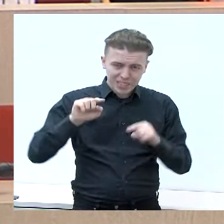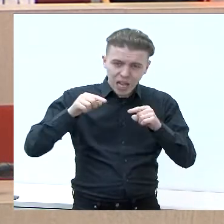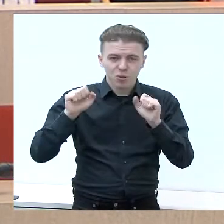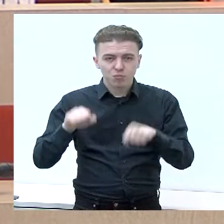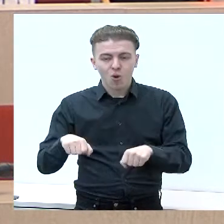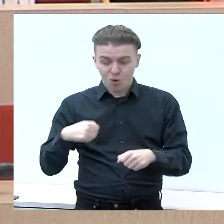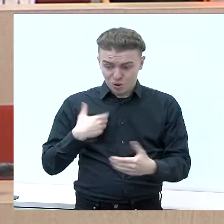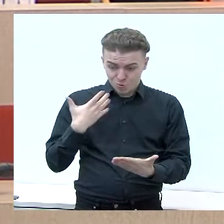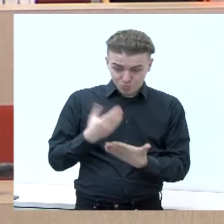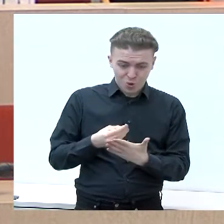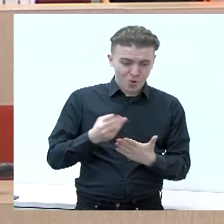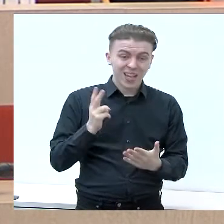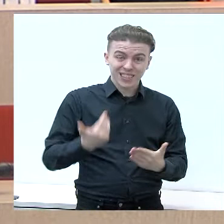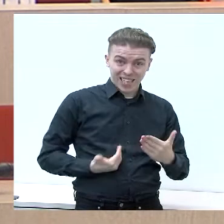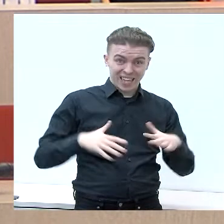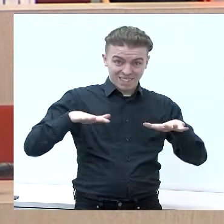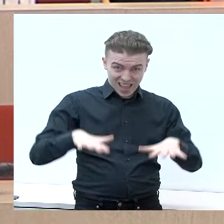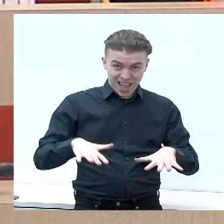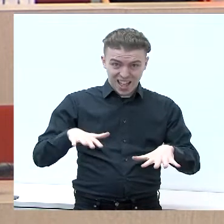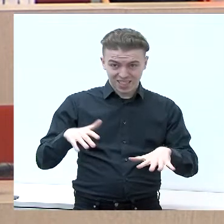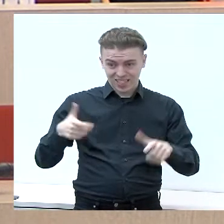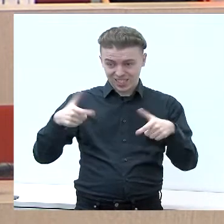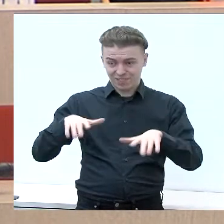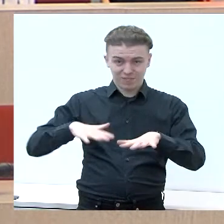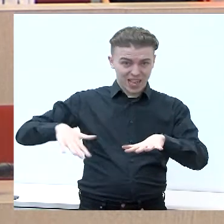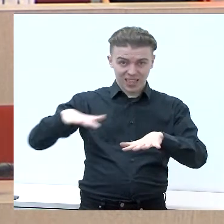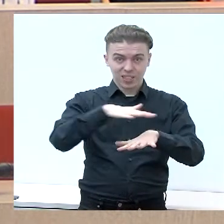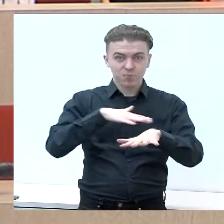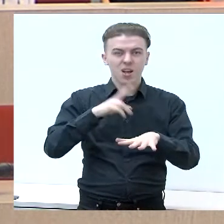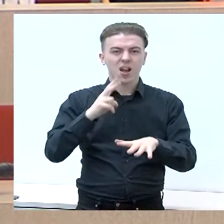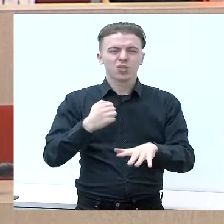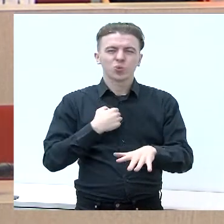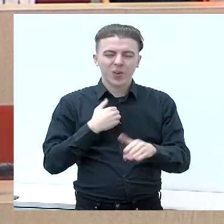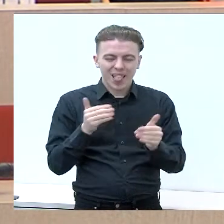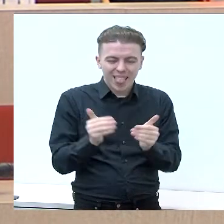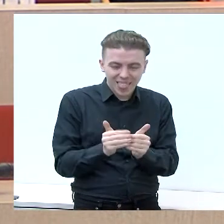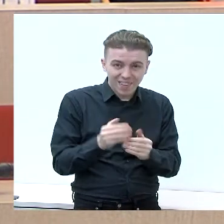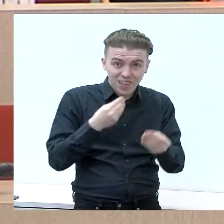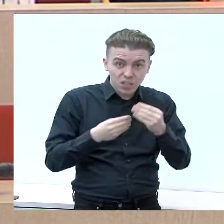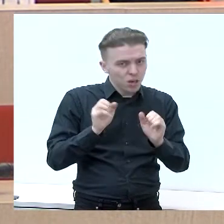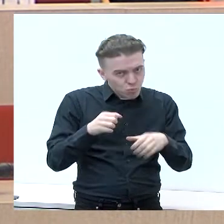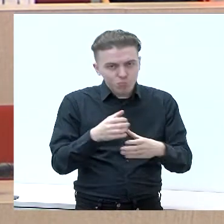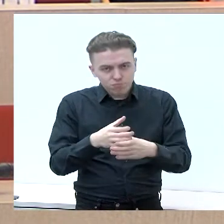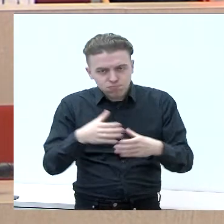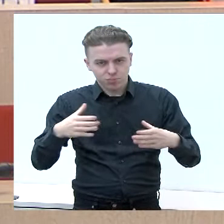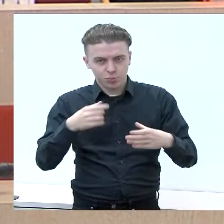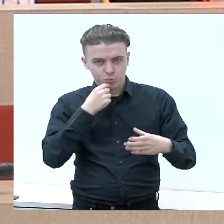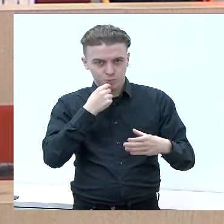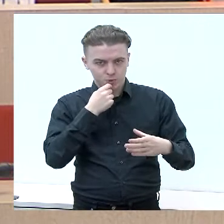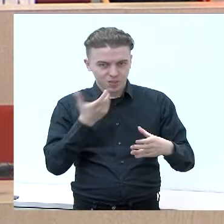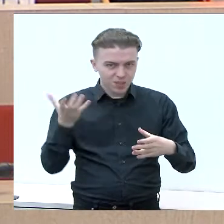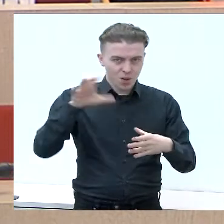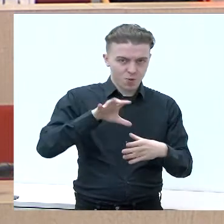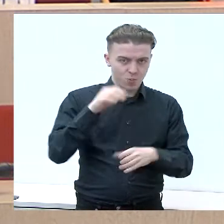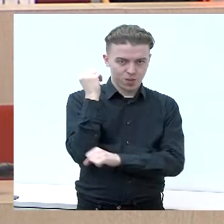mūsų vietiniai verslininkai, kurie turi mažą bizinį, jį plėstų ir tuo pačiu